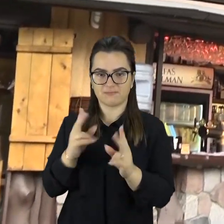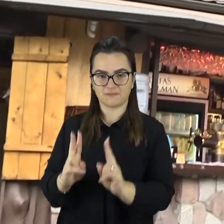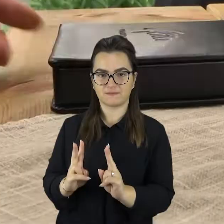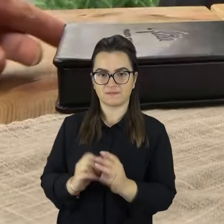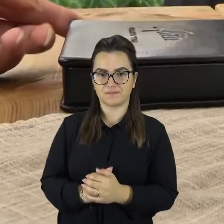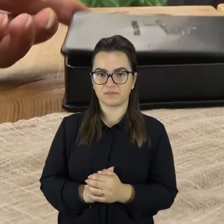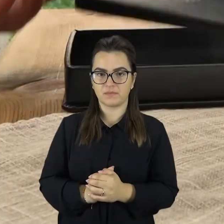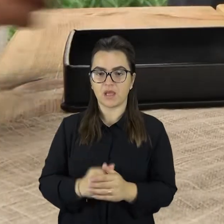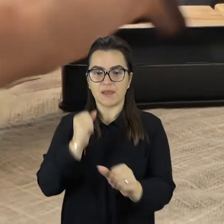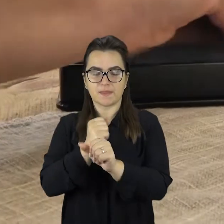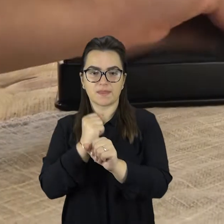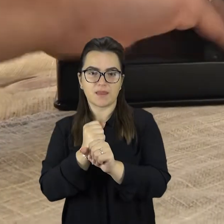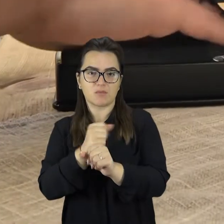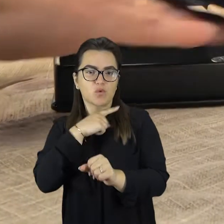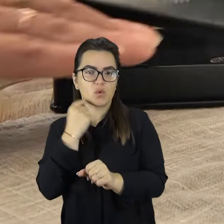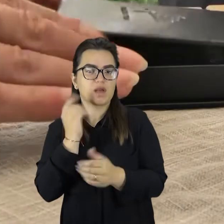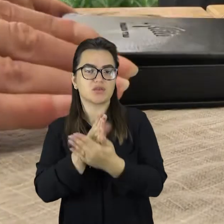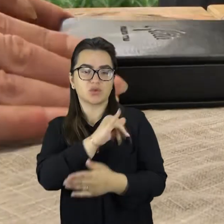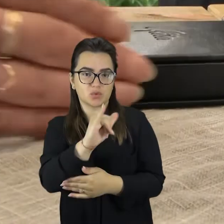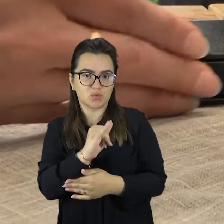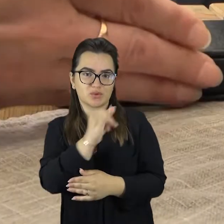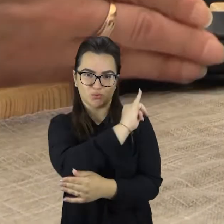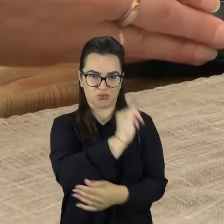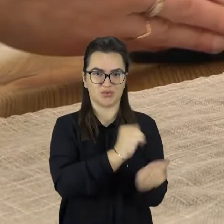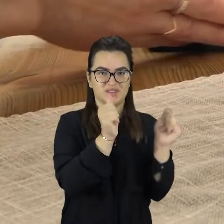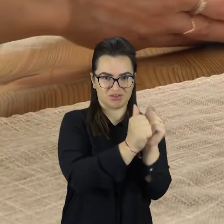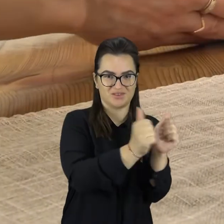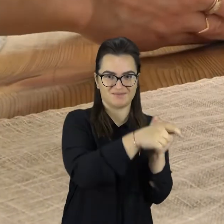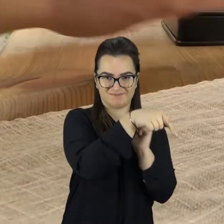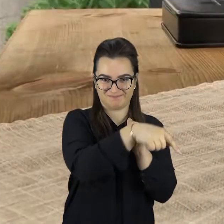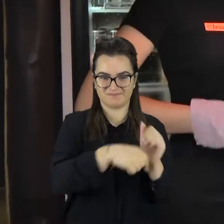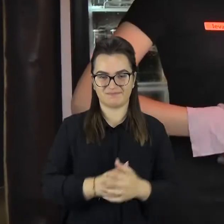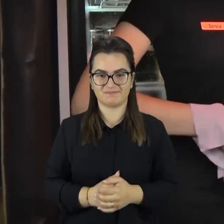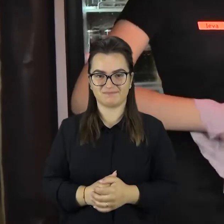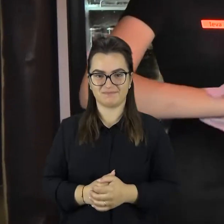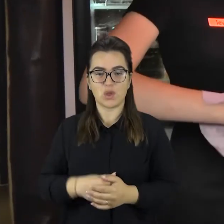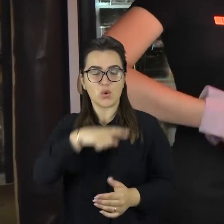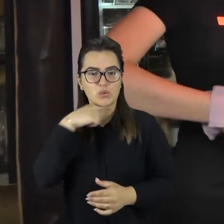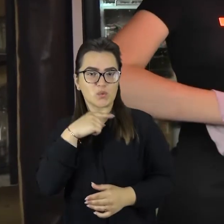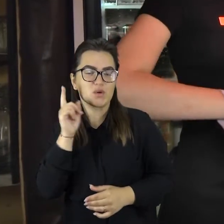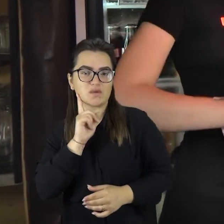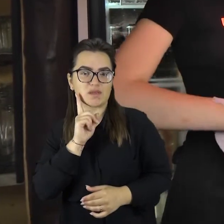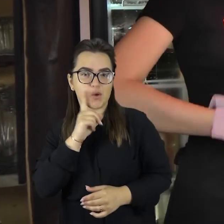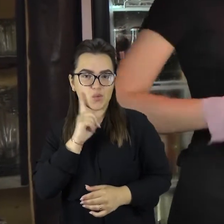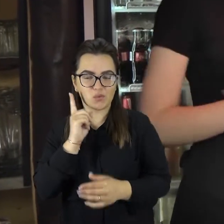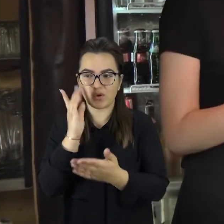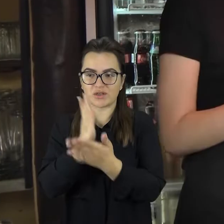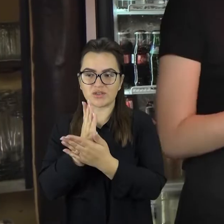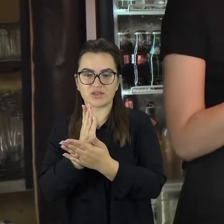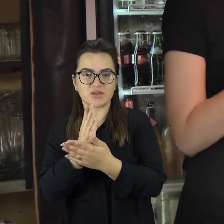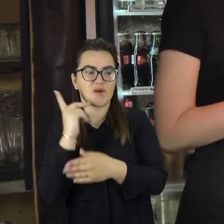vystimuisi. Šias sąlygas atitinkančių darbų jaunuoliai vasara randa kurortiniuose miesteliuose. Daugumą jaunuolių